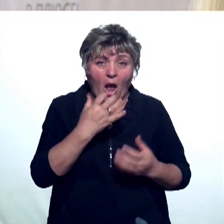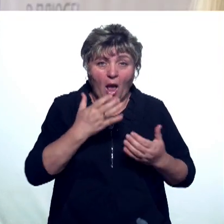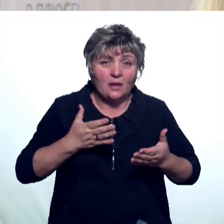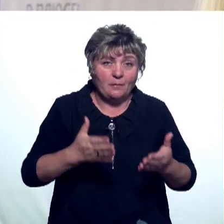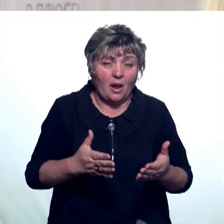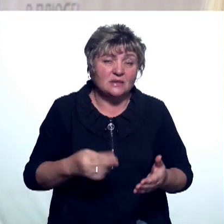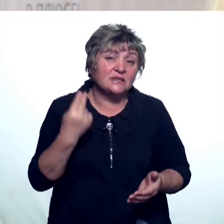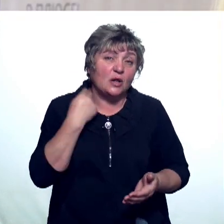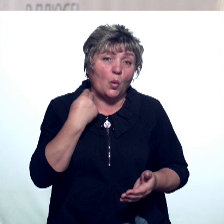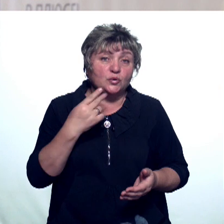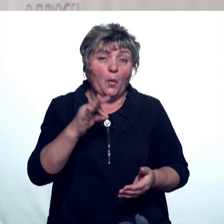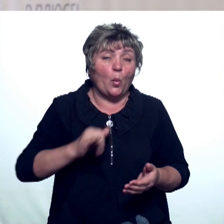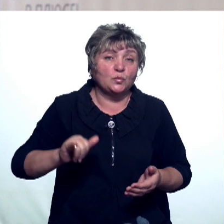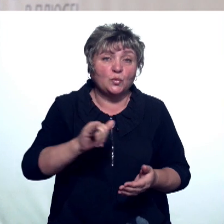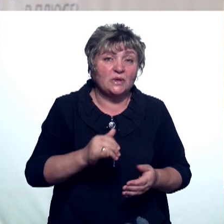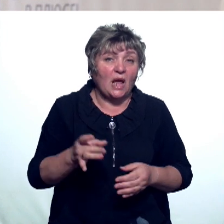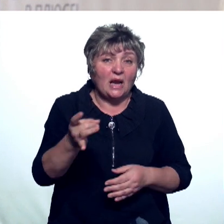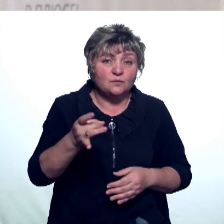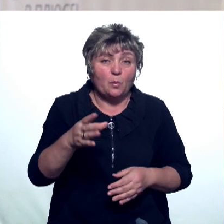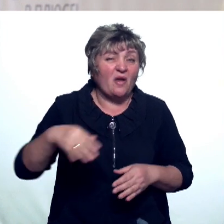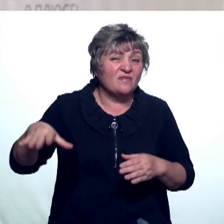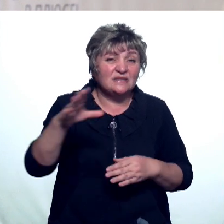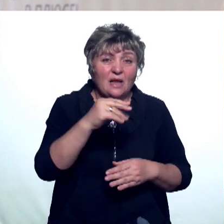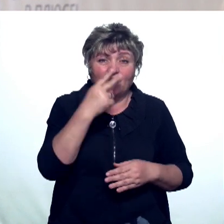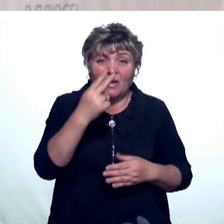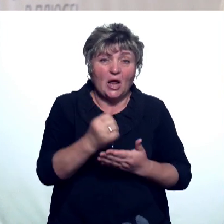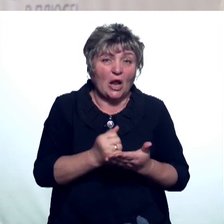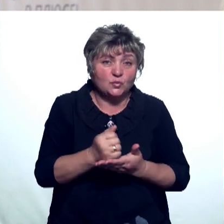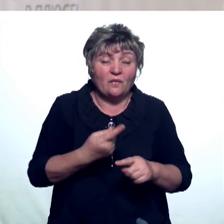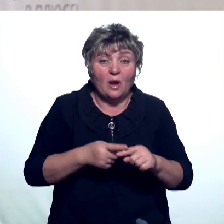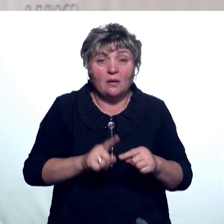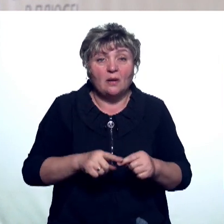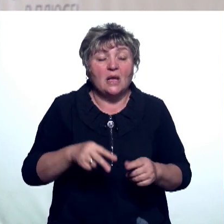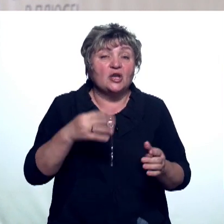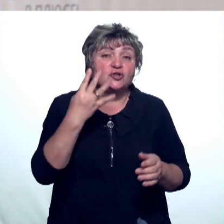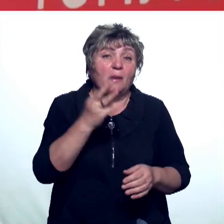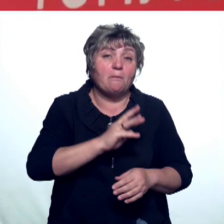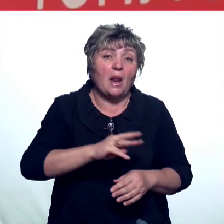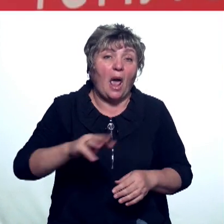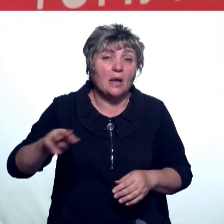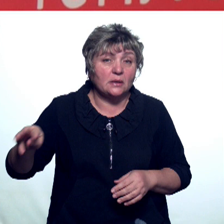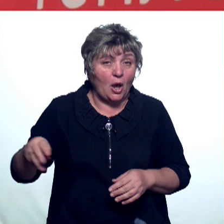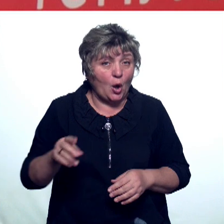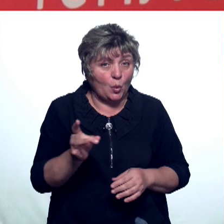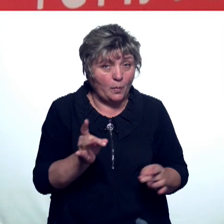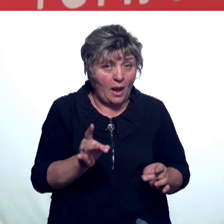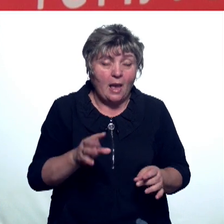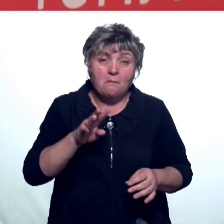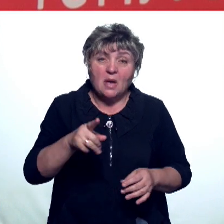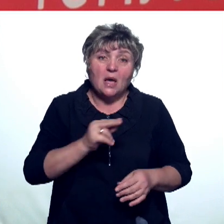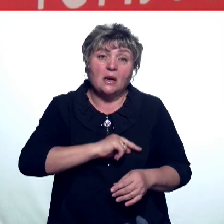Задолженность по Удмуртской республике по всем видам ресурсов составляет 4,4 миллиарда рублей. Мы работаем,